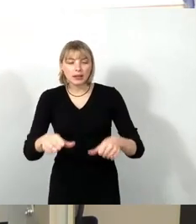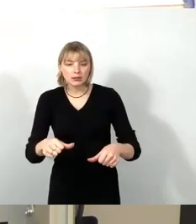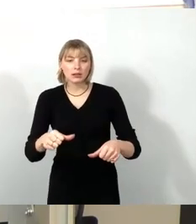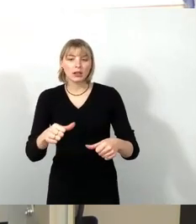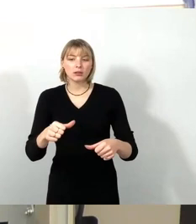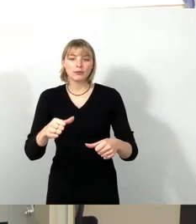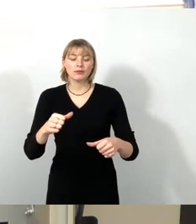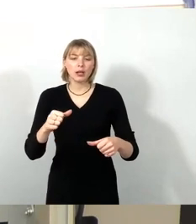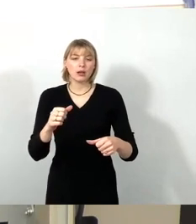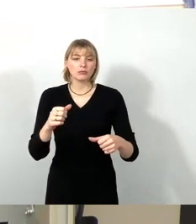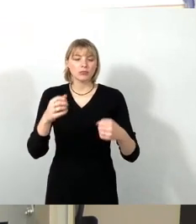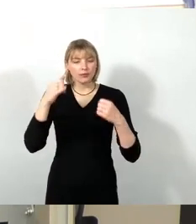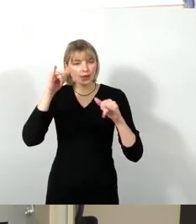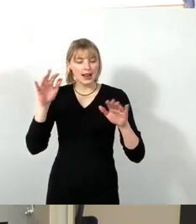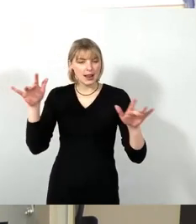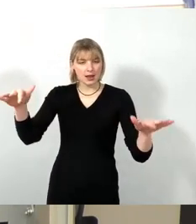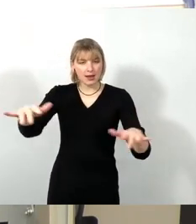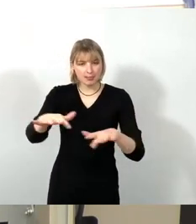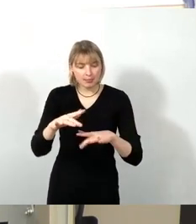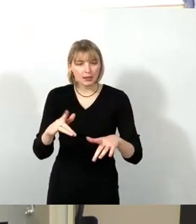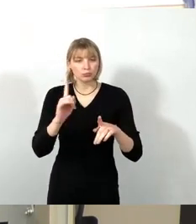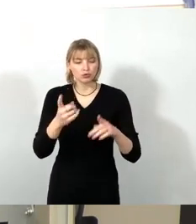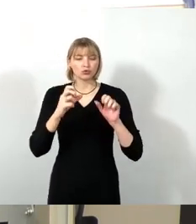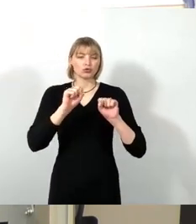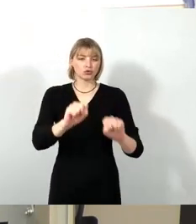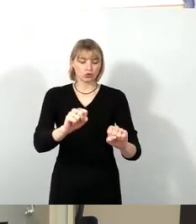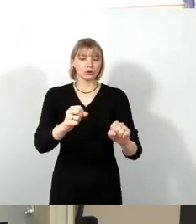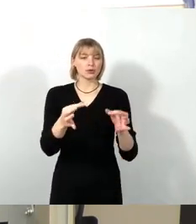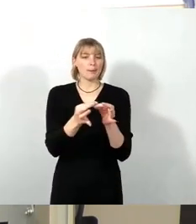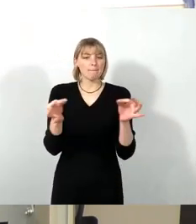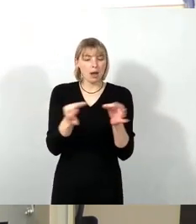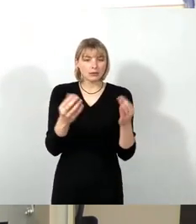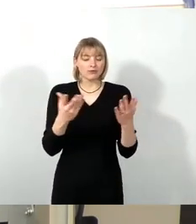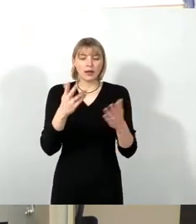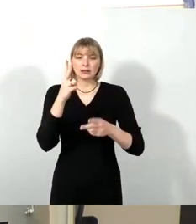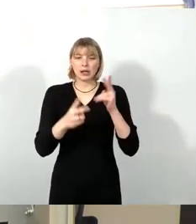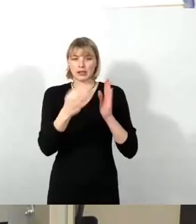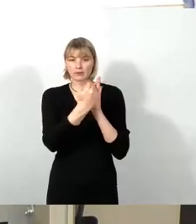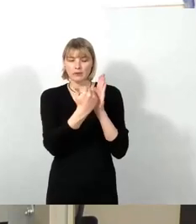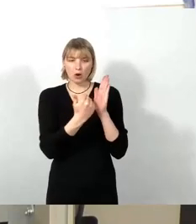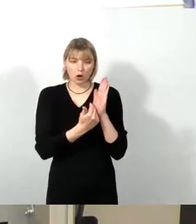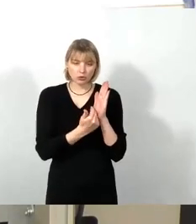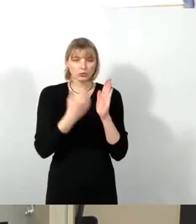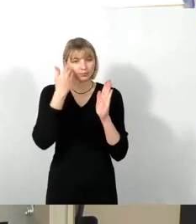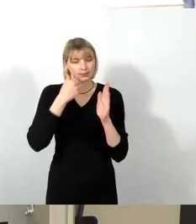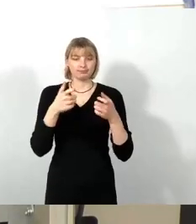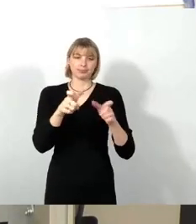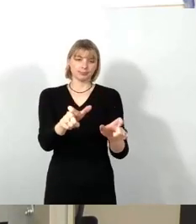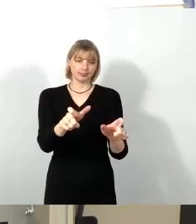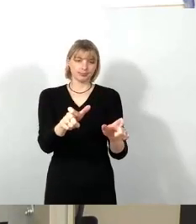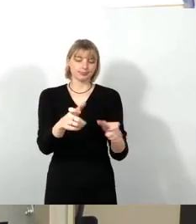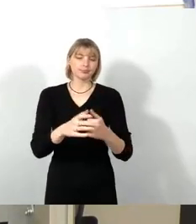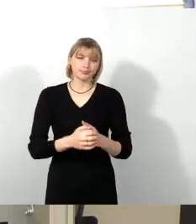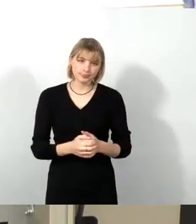Lichtemissionen geschützt sind, die nach Maßgabe einer Rechtsverordnung und so weiter zu vermeiden sind. Das steht dort